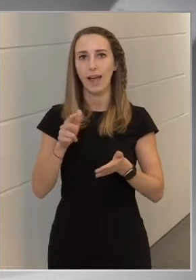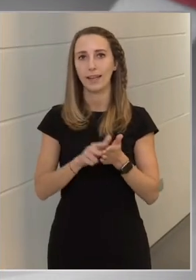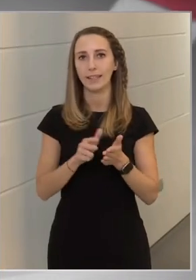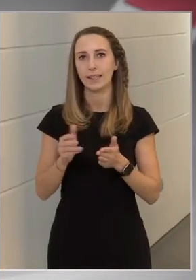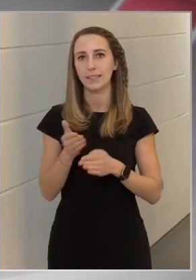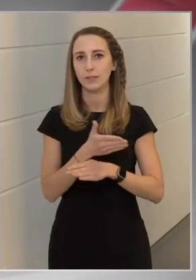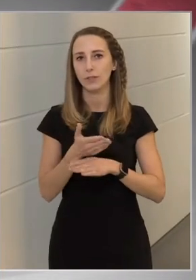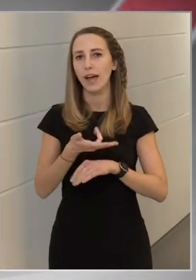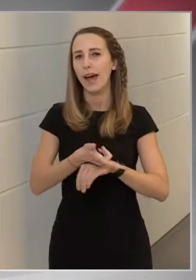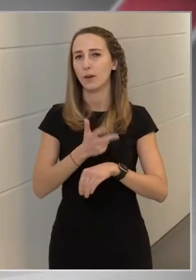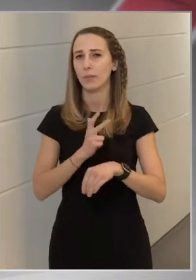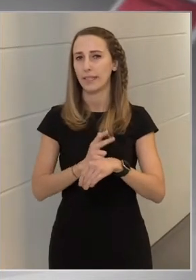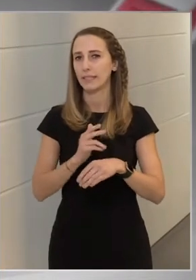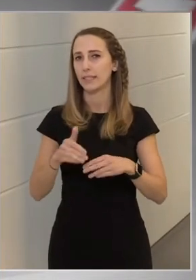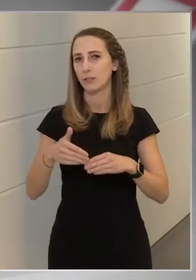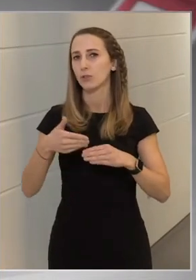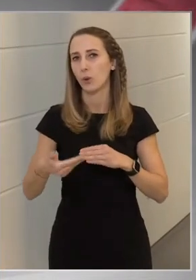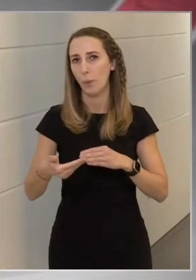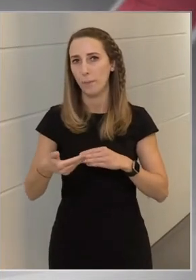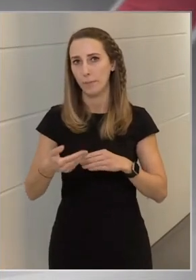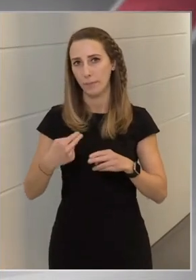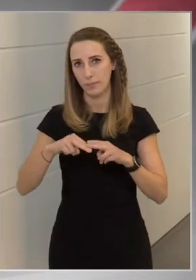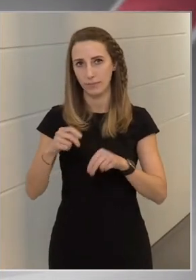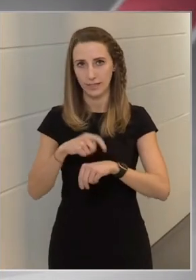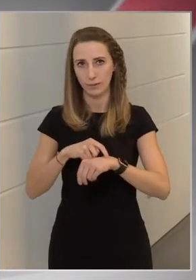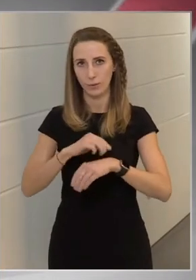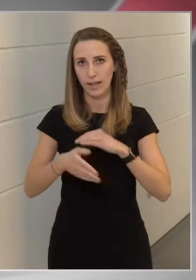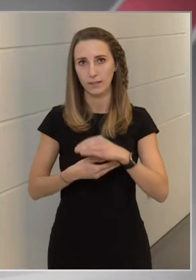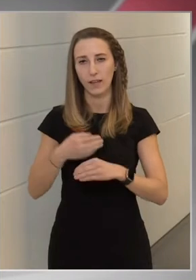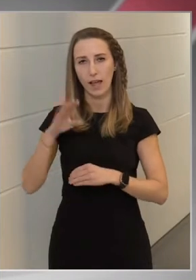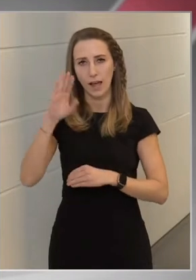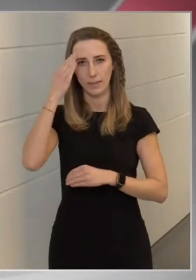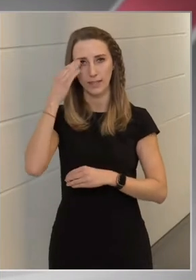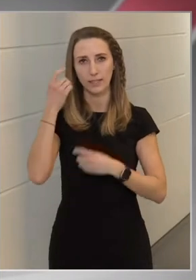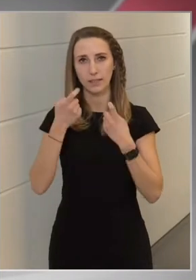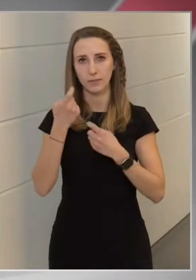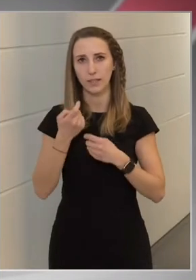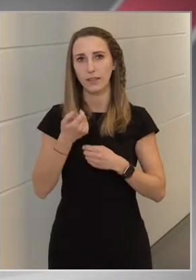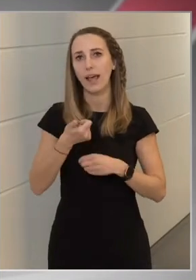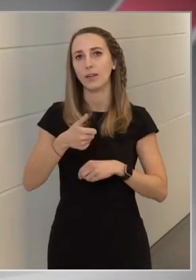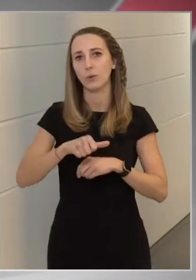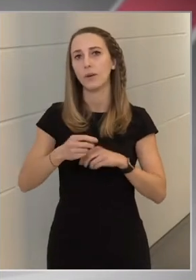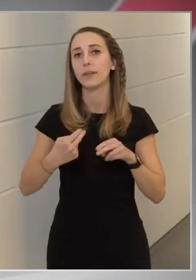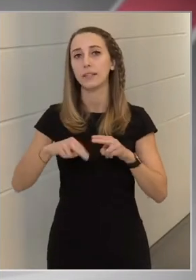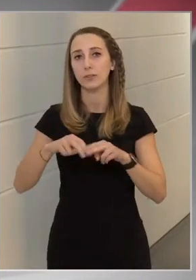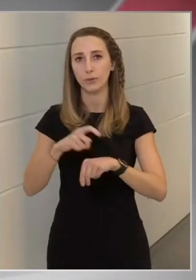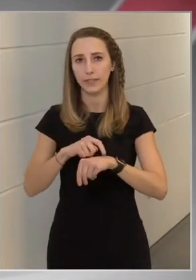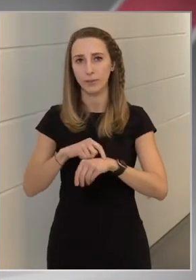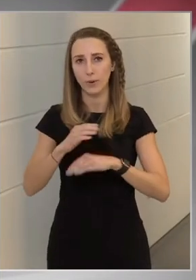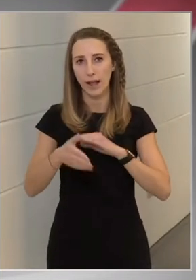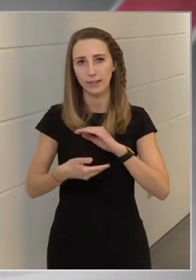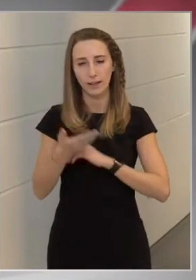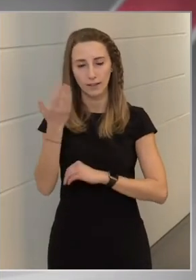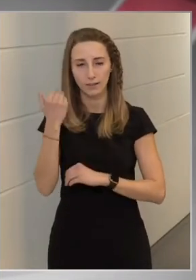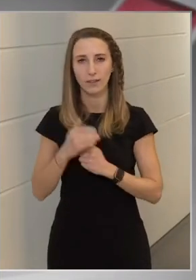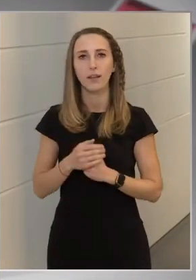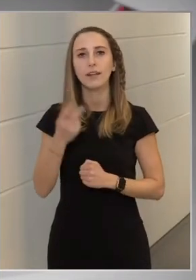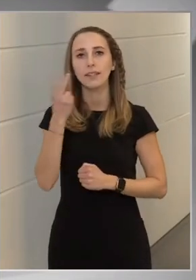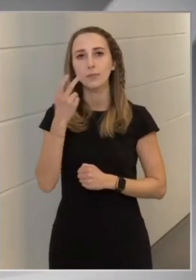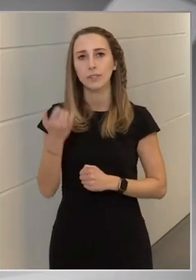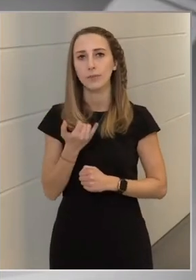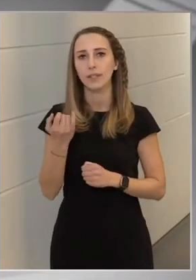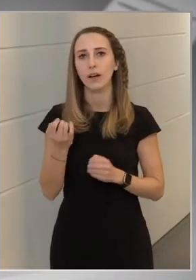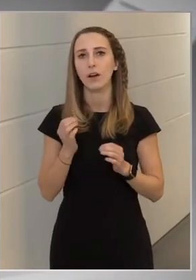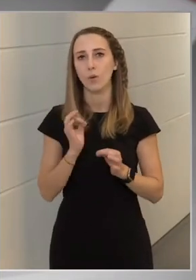hétnél is jóval több időt állt el. Emlékezetem szerint egy hónapnál is jóval több időt állt el. De természetesen mindig a konkrétan